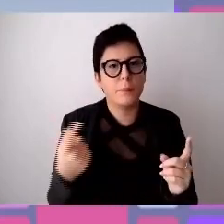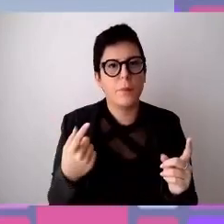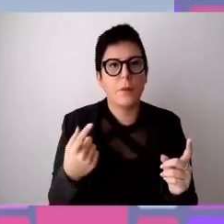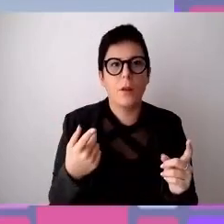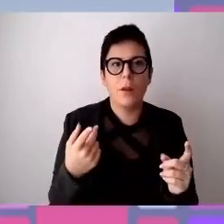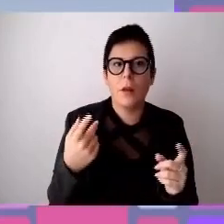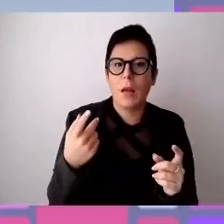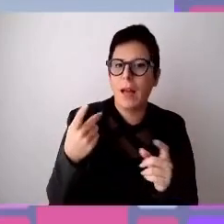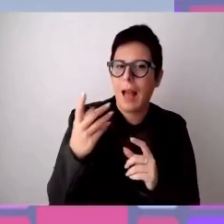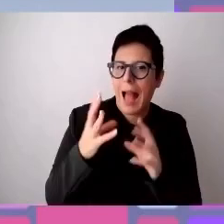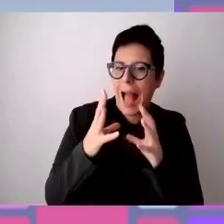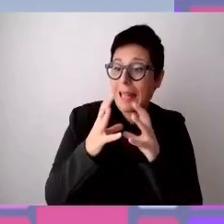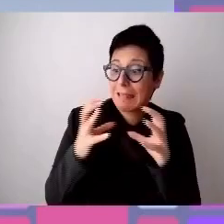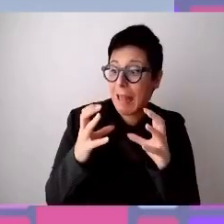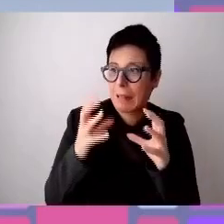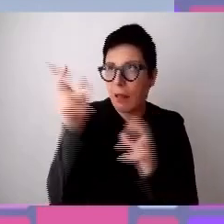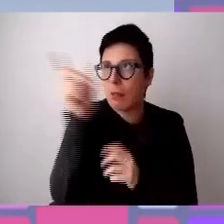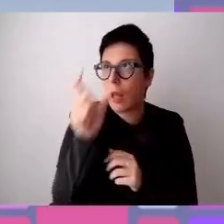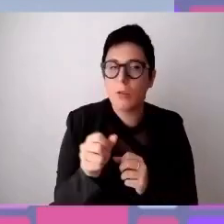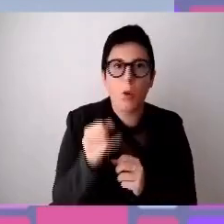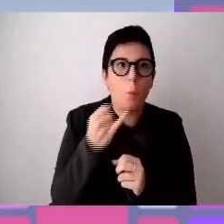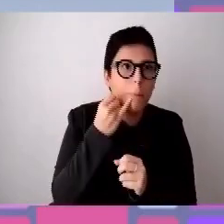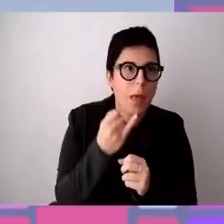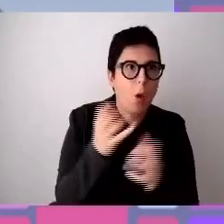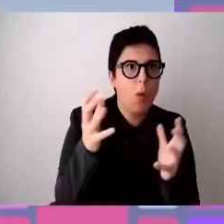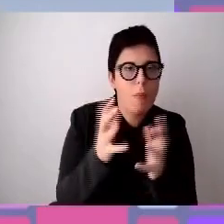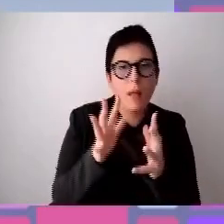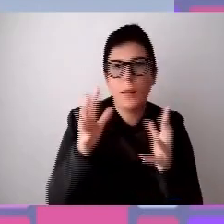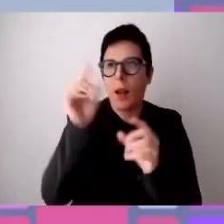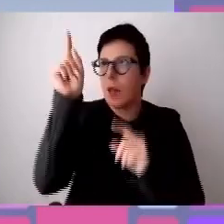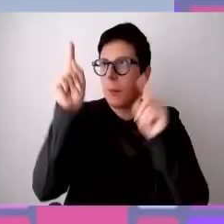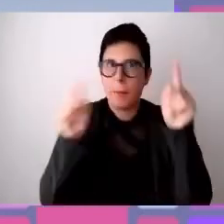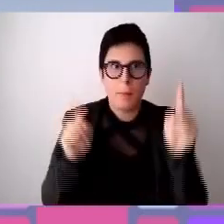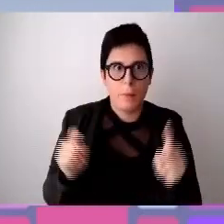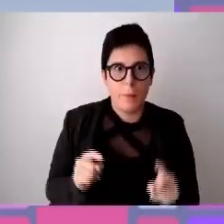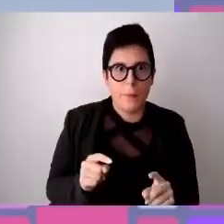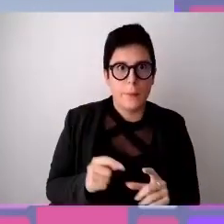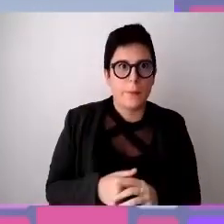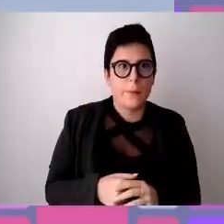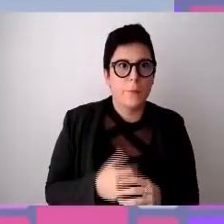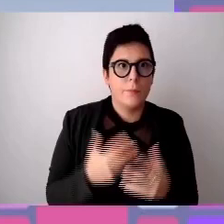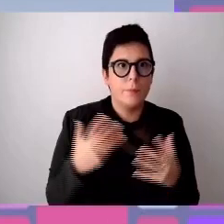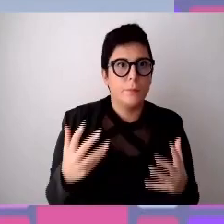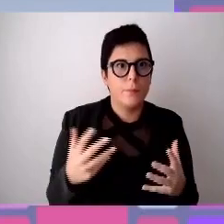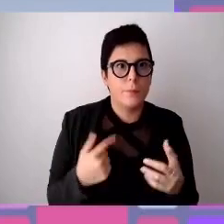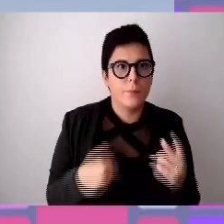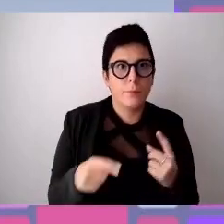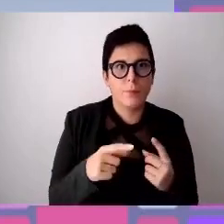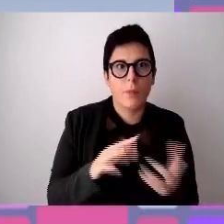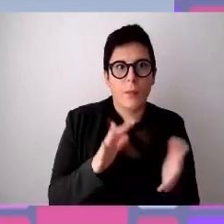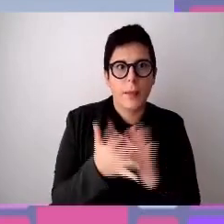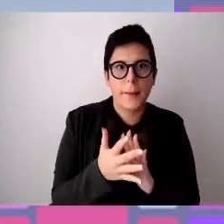piccole, medie e grandi e posso garantire che trasversalmente sulle dimensioni o sulla tipologia di azienda,